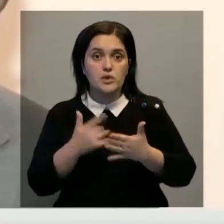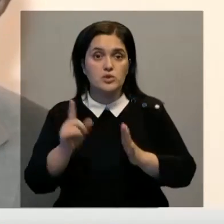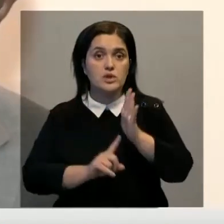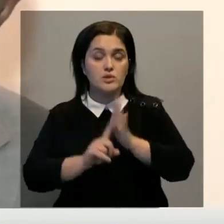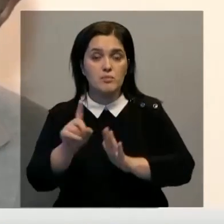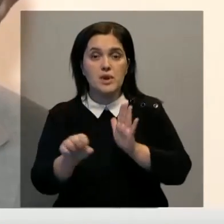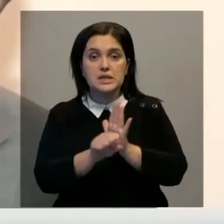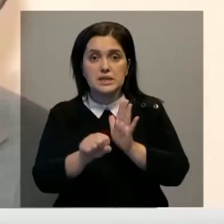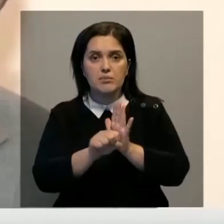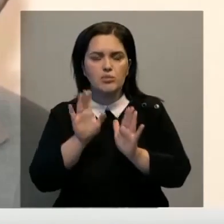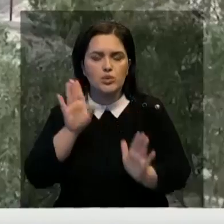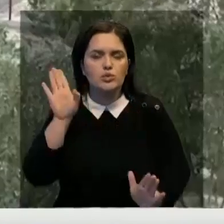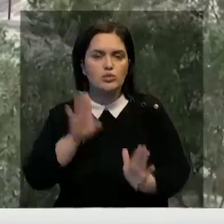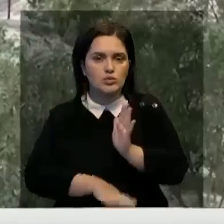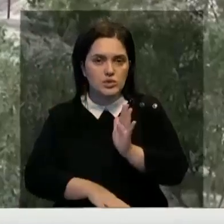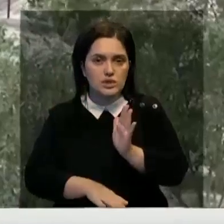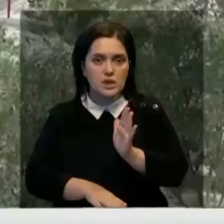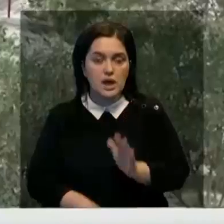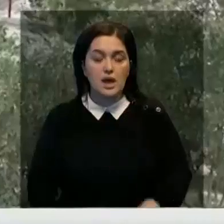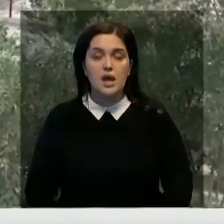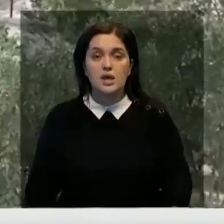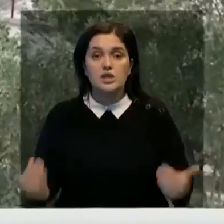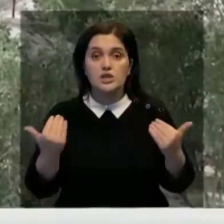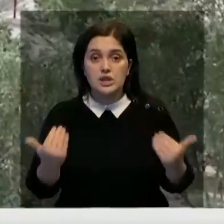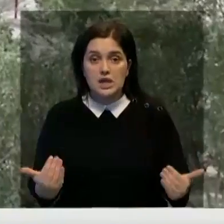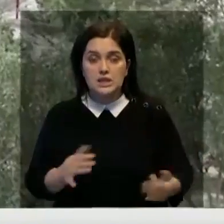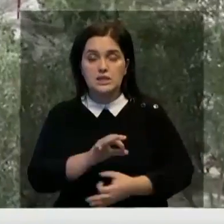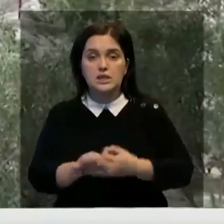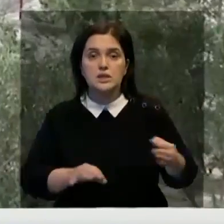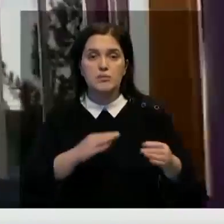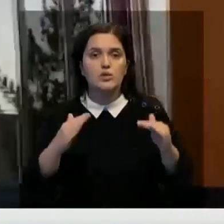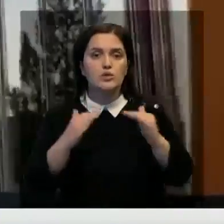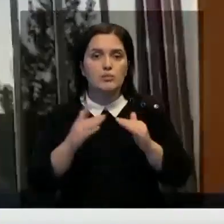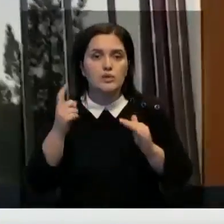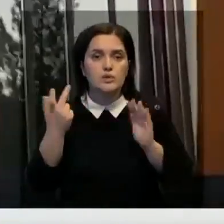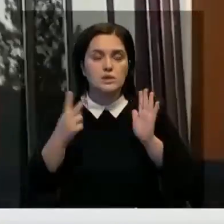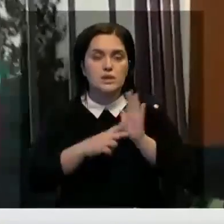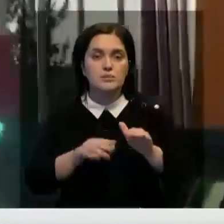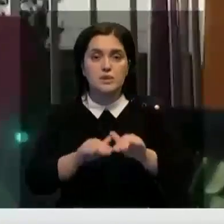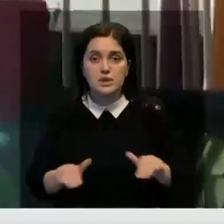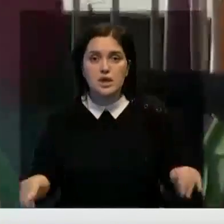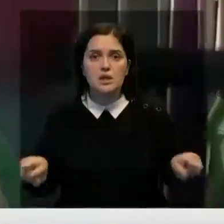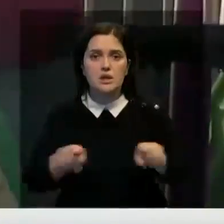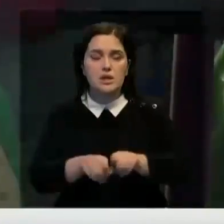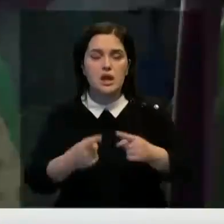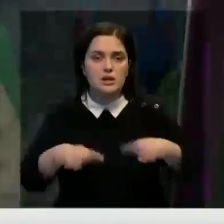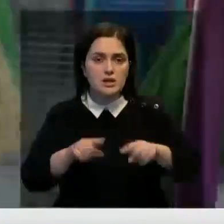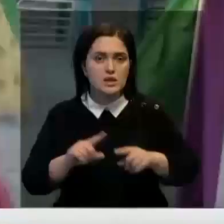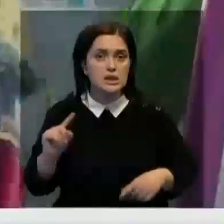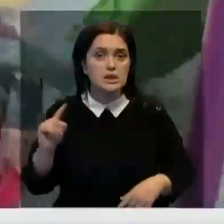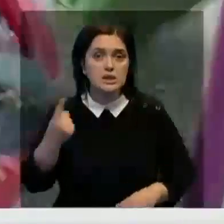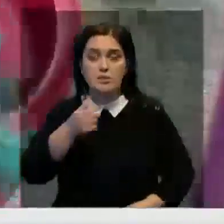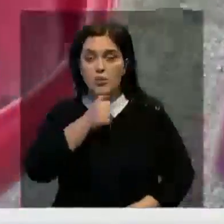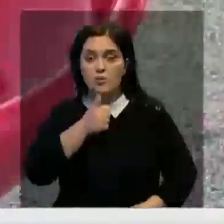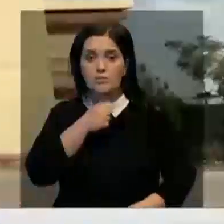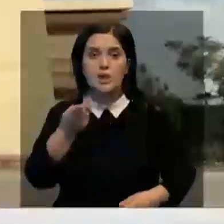зимы ситуация только ухудшится. Сейчас в детском доме, где живет Самира, 137 детей. Такие организации – единственный способ для